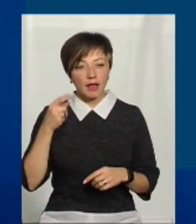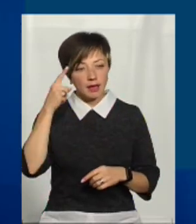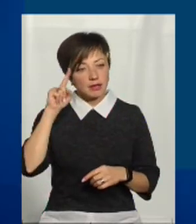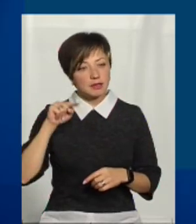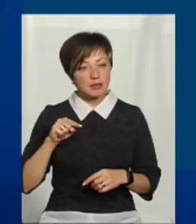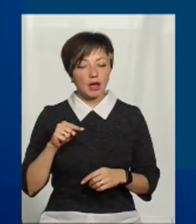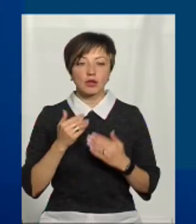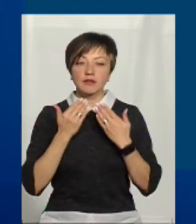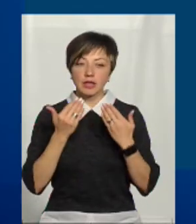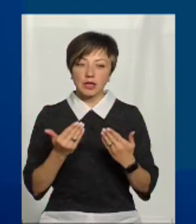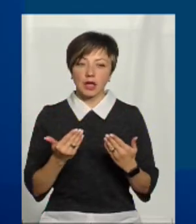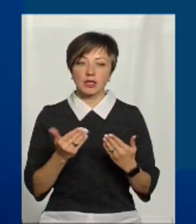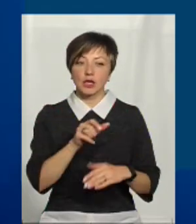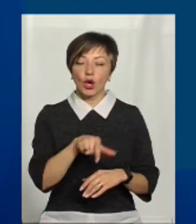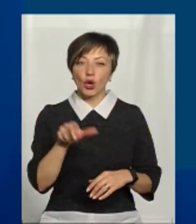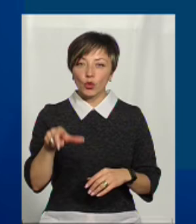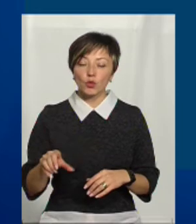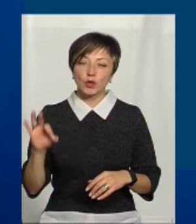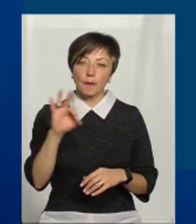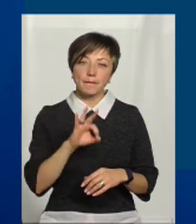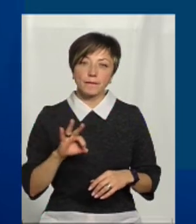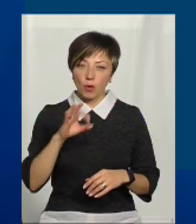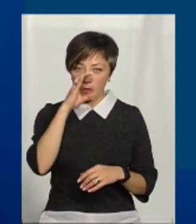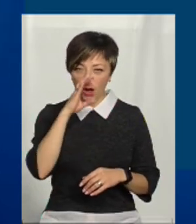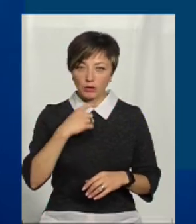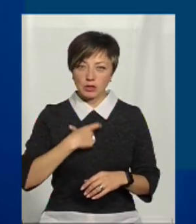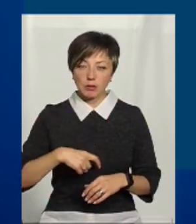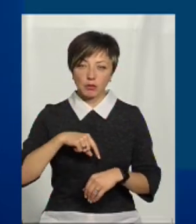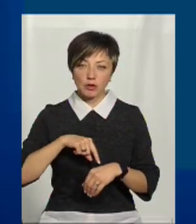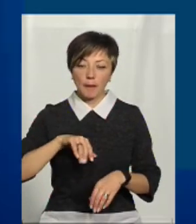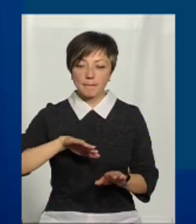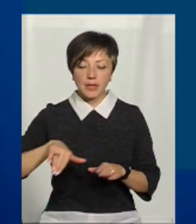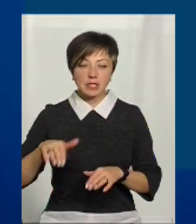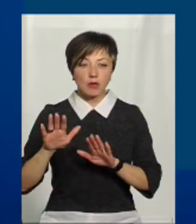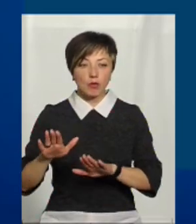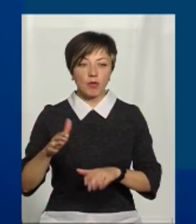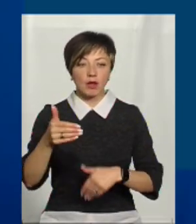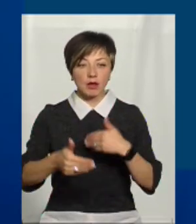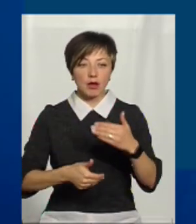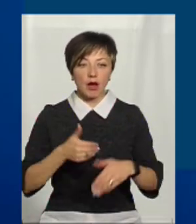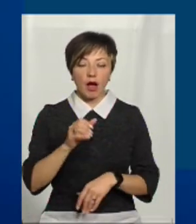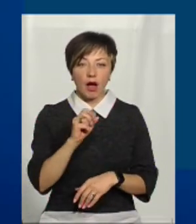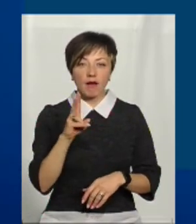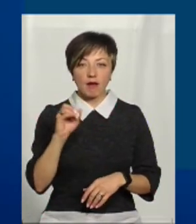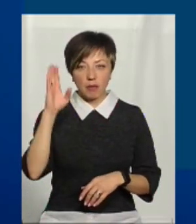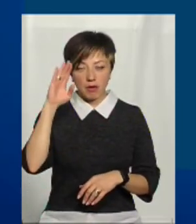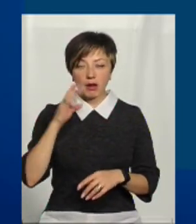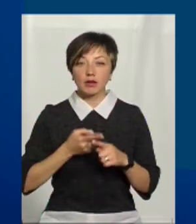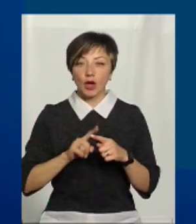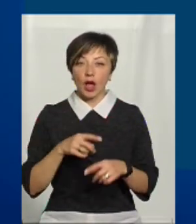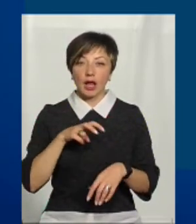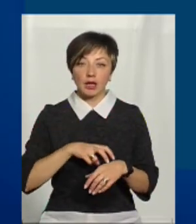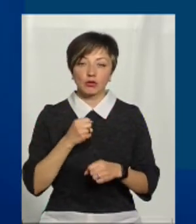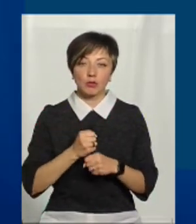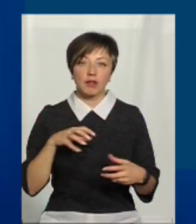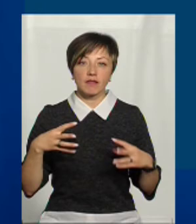зверталися люди з приводу того, що погано себе почувають після того, як побували в аквапарку. Лікарі зробили висновок, що